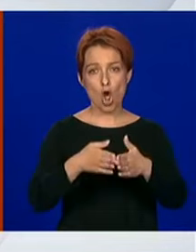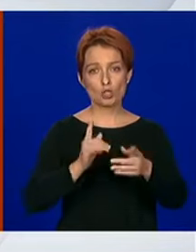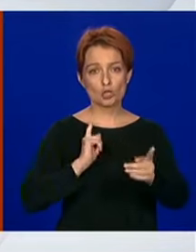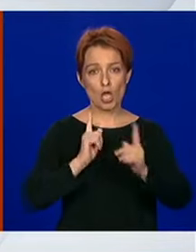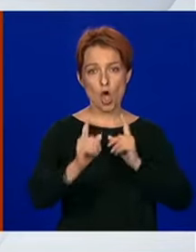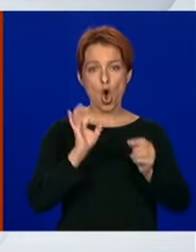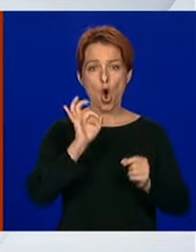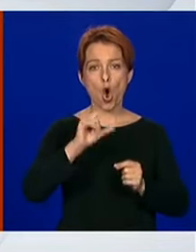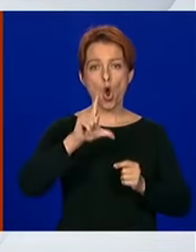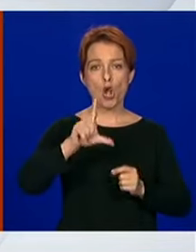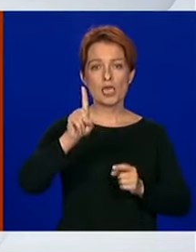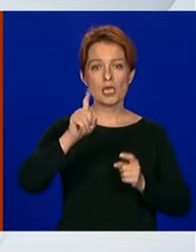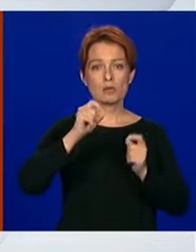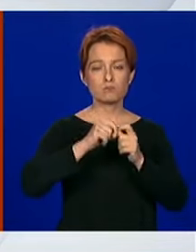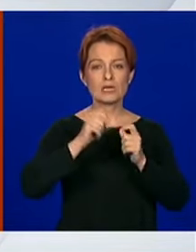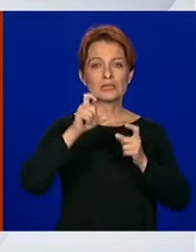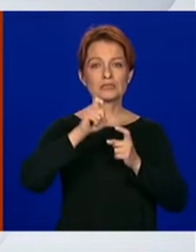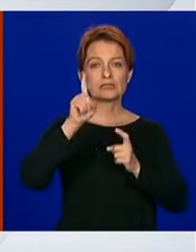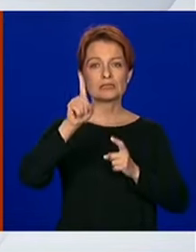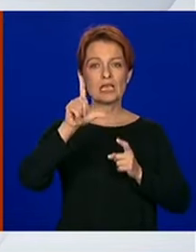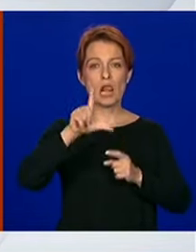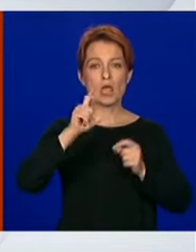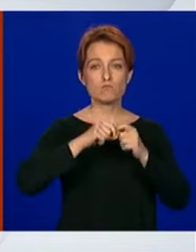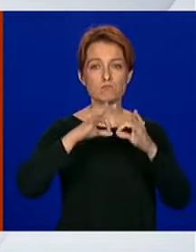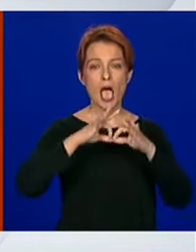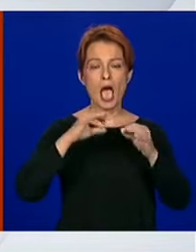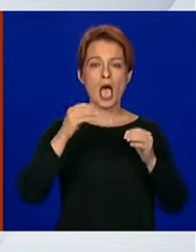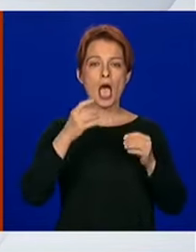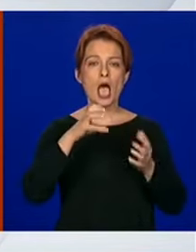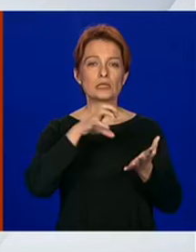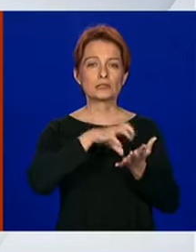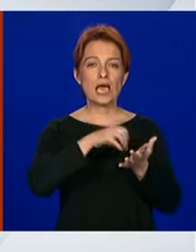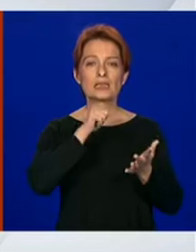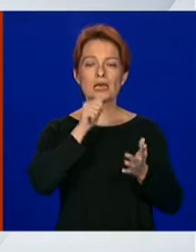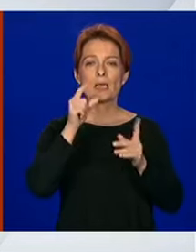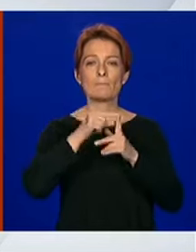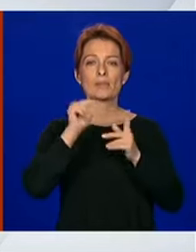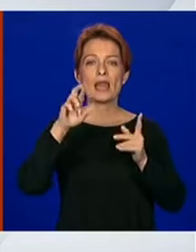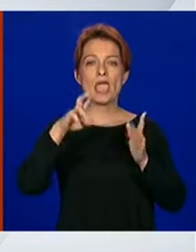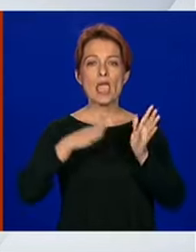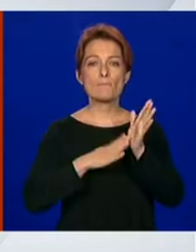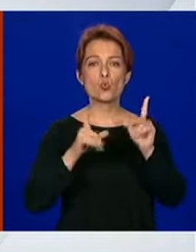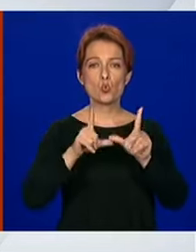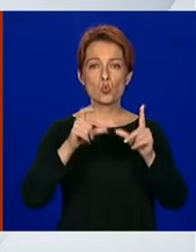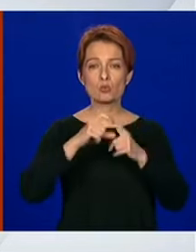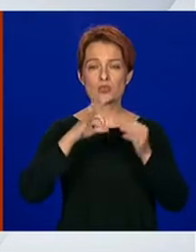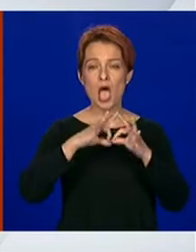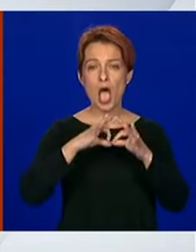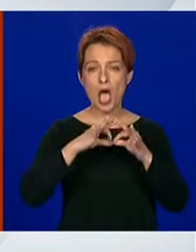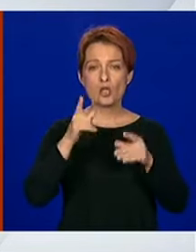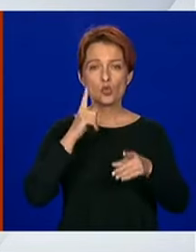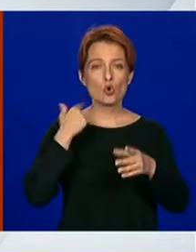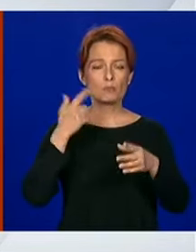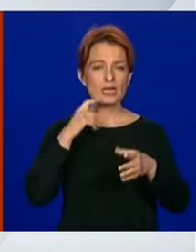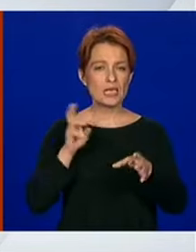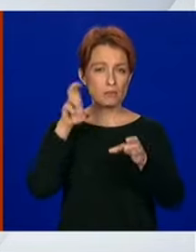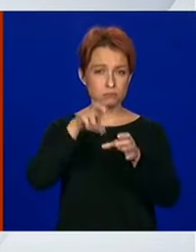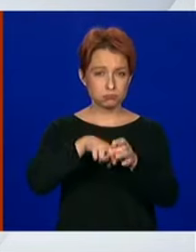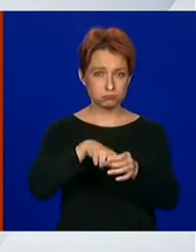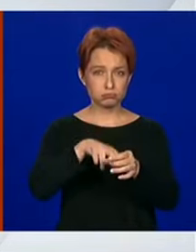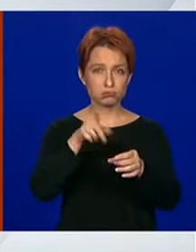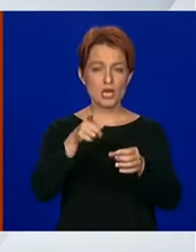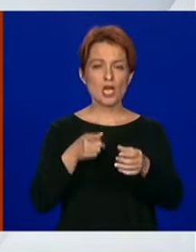-Silba-Premuda-Zadar, koja je bila uvedena, kao što se sjećate, zbog obskrbe otoka, a